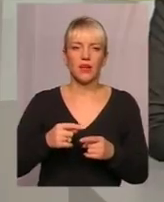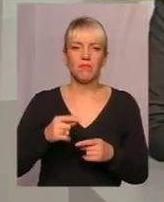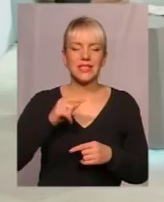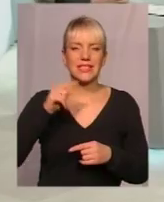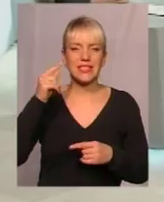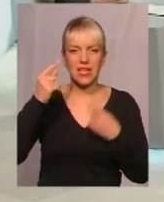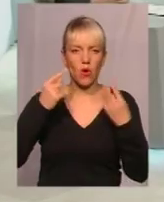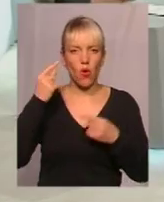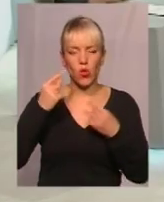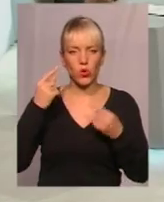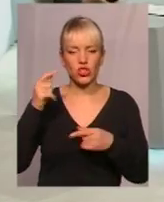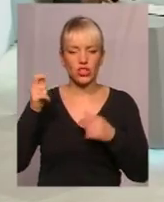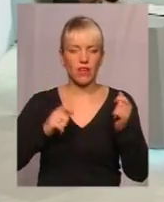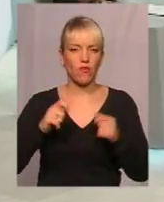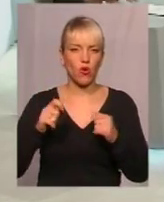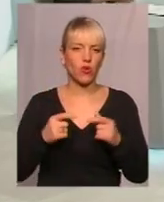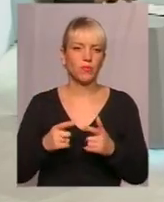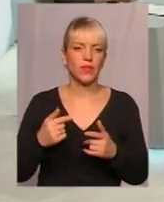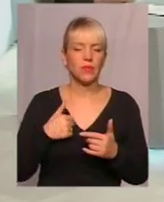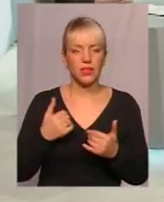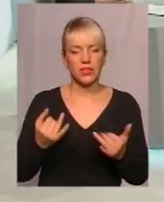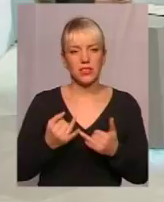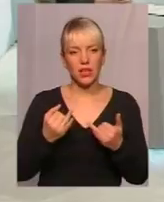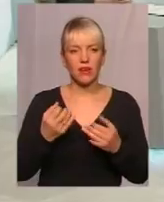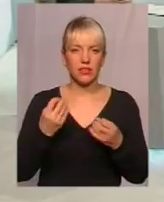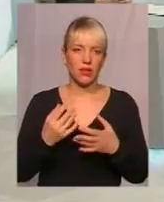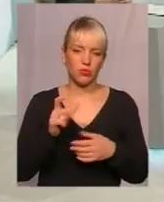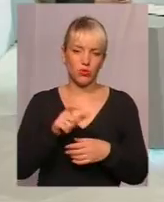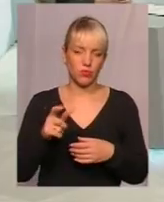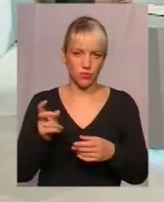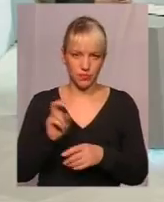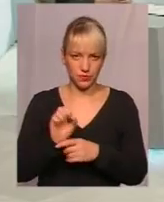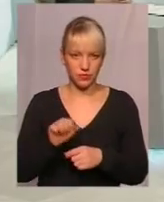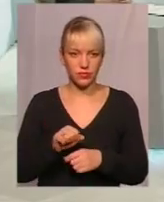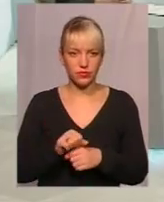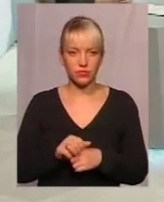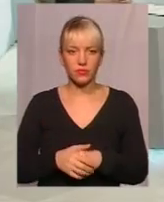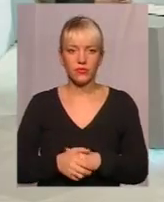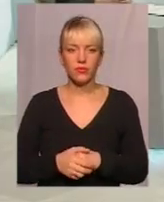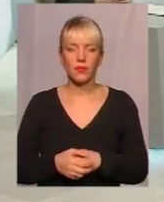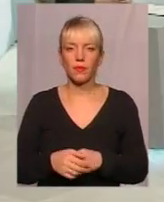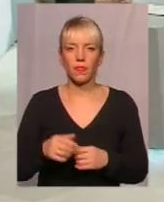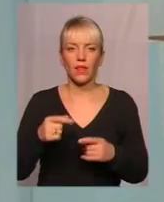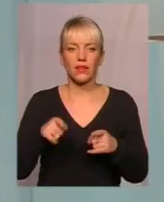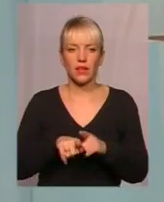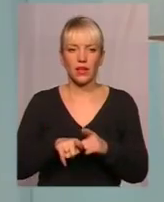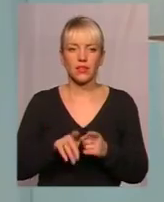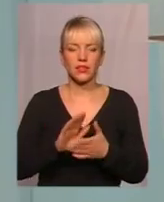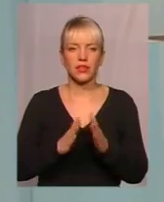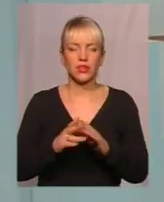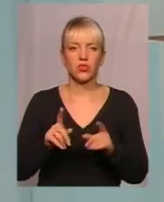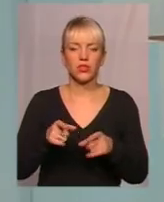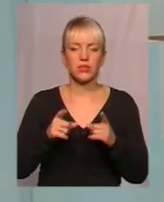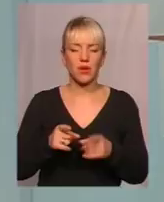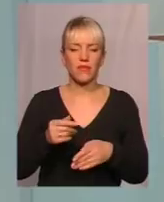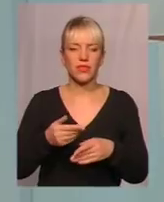цікавий взагалі для звичайного нашого глядача, хмельничанина? Так складається, що насправді